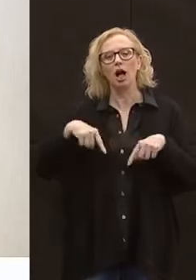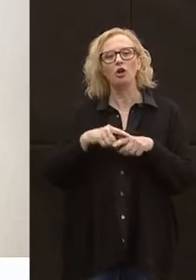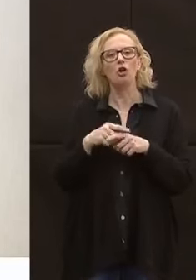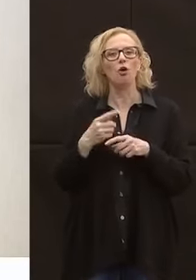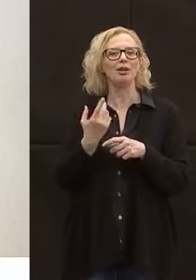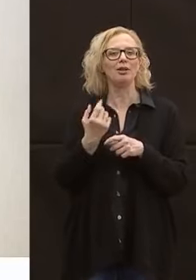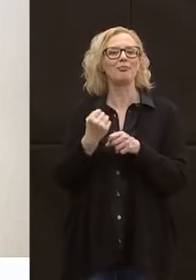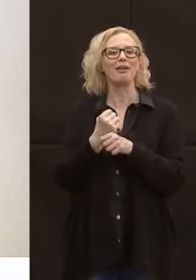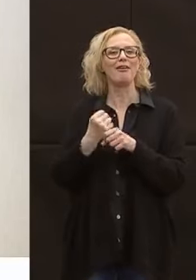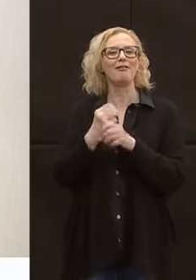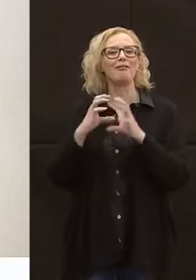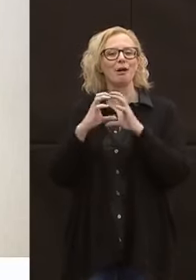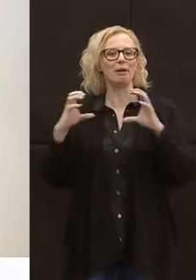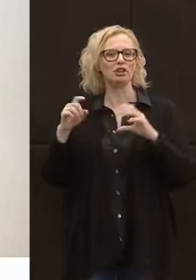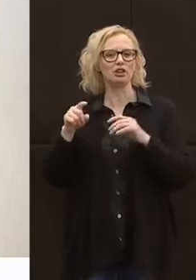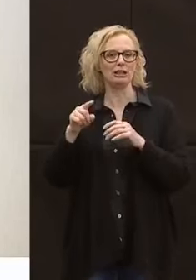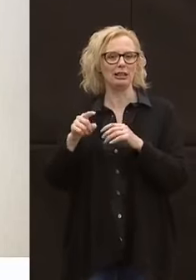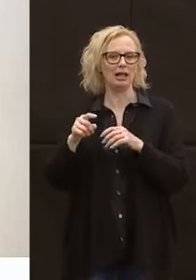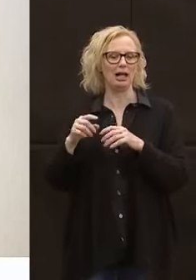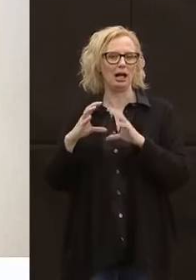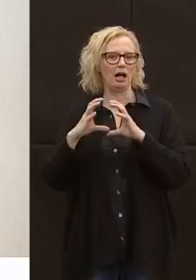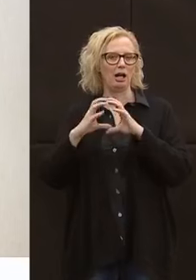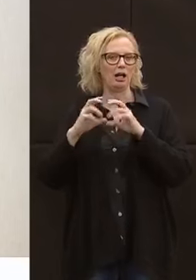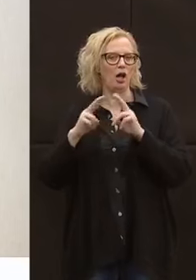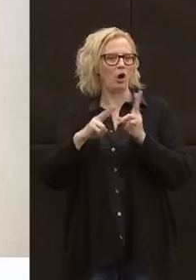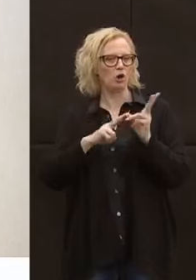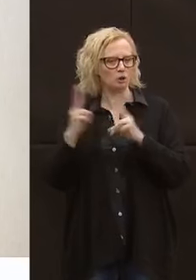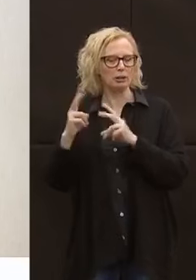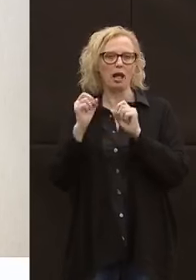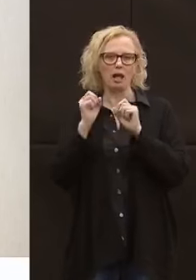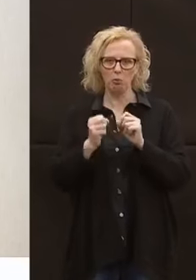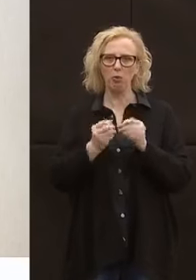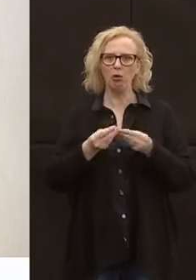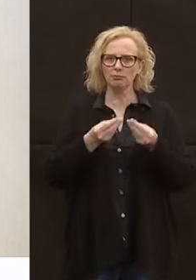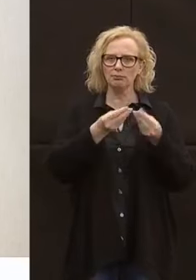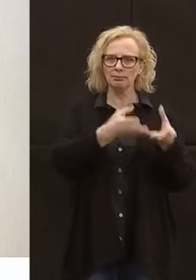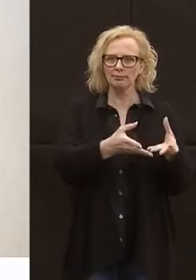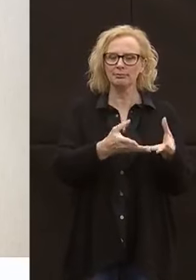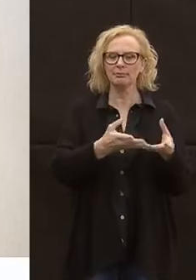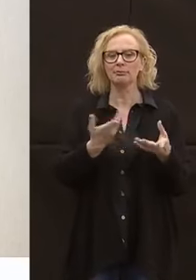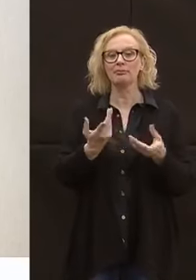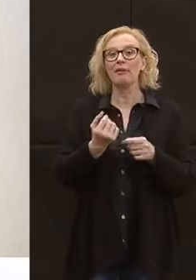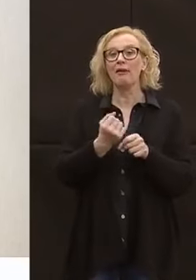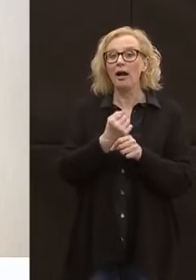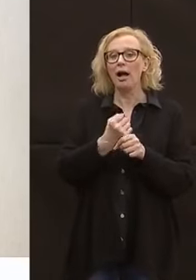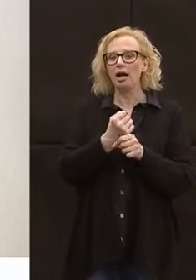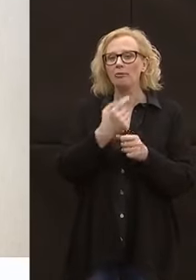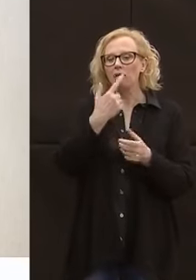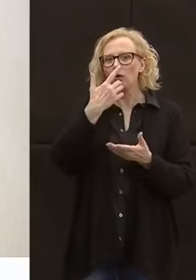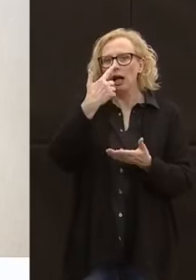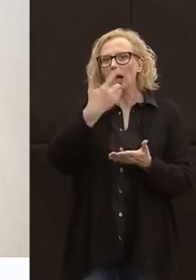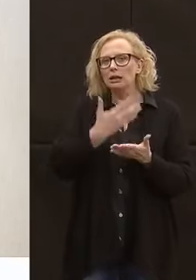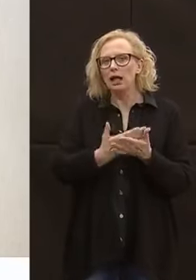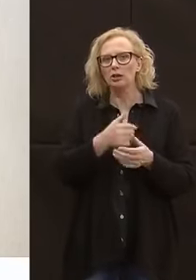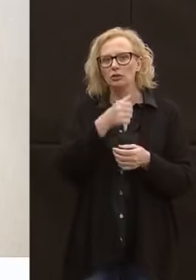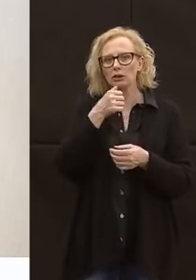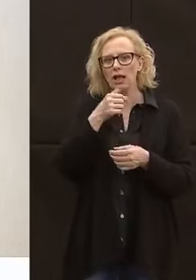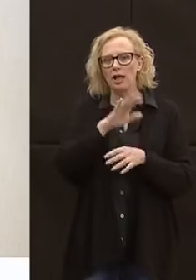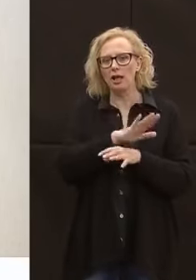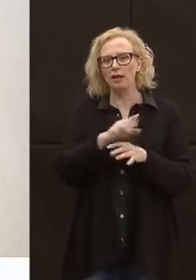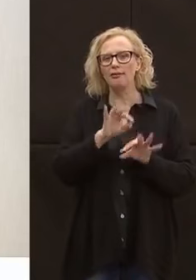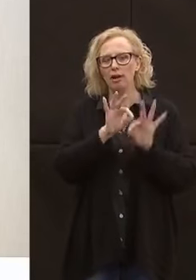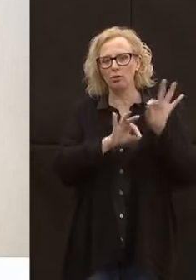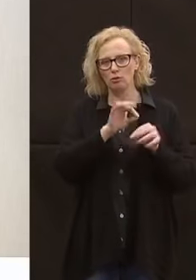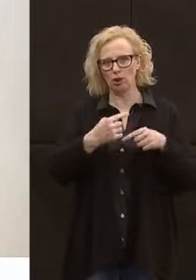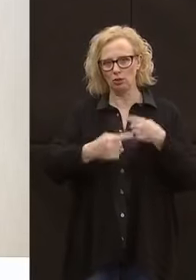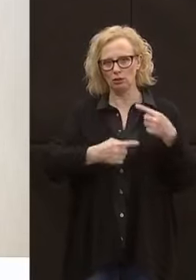farmacia ospedaliera ai malati, cosa che abbiamo già fatto in molti casi, le dosi di farmaco necessarie per proseguire i trattamenti.